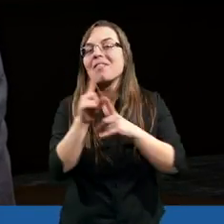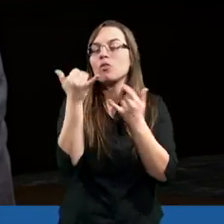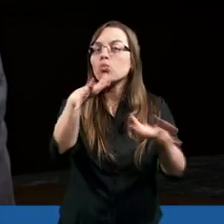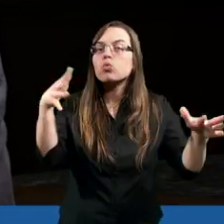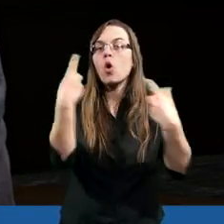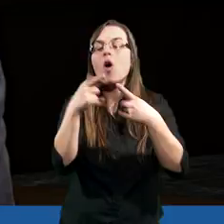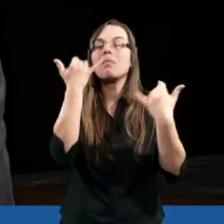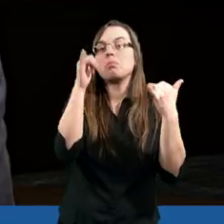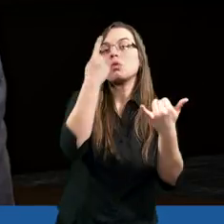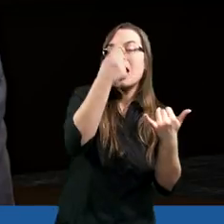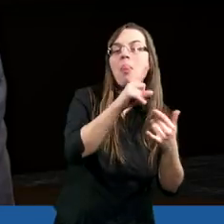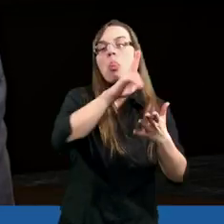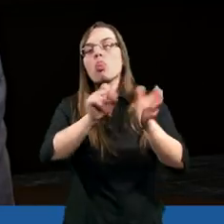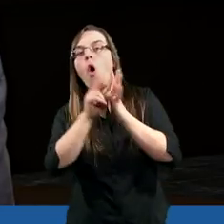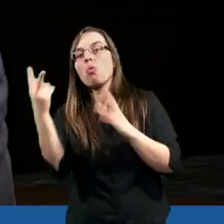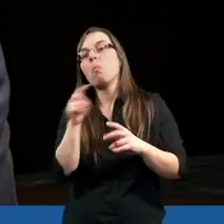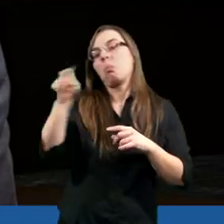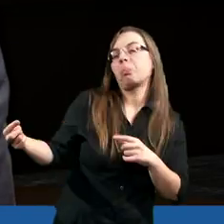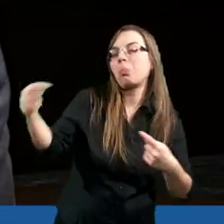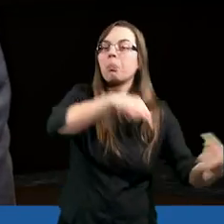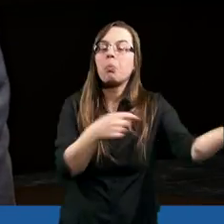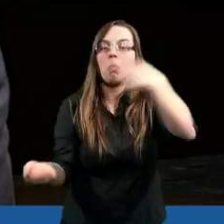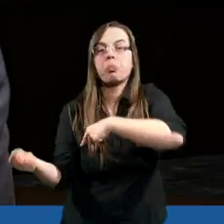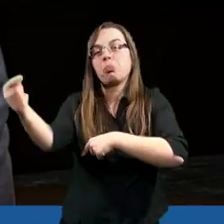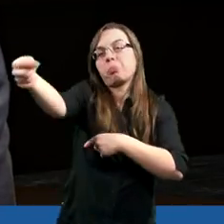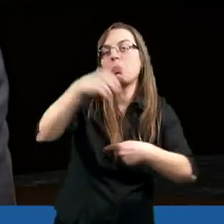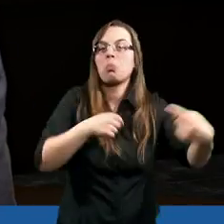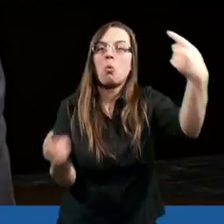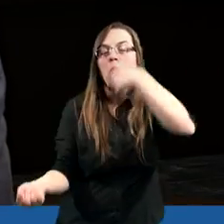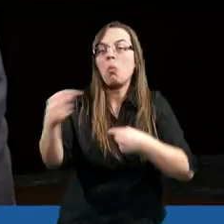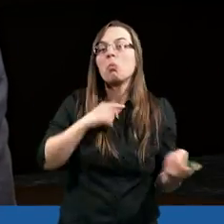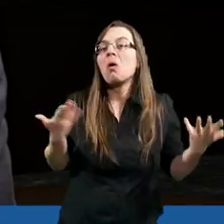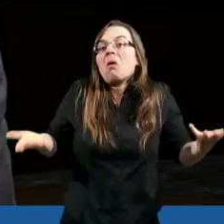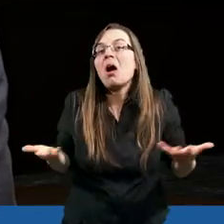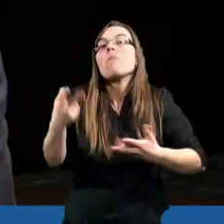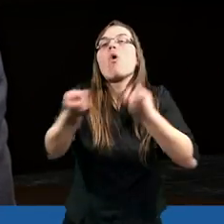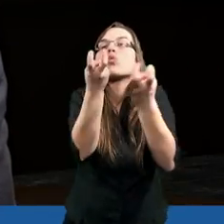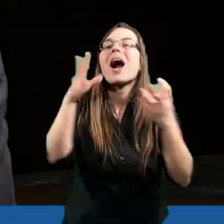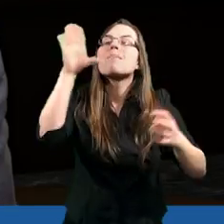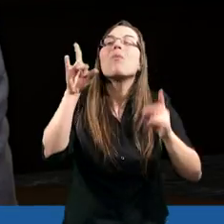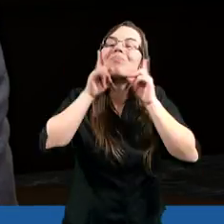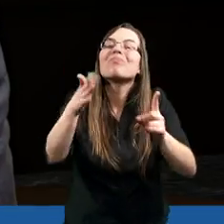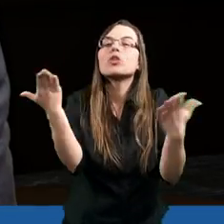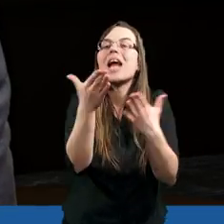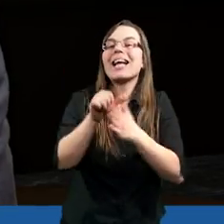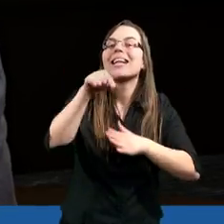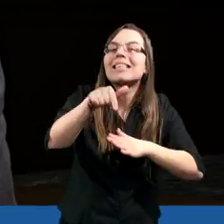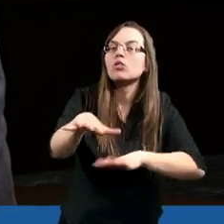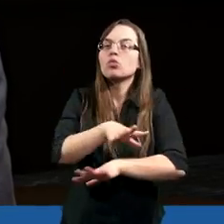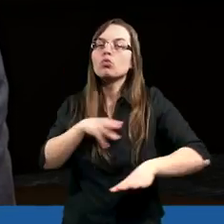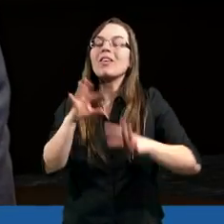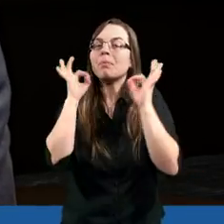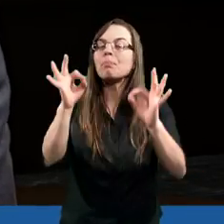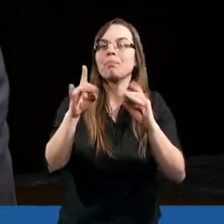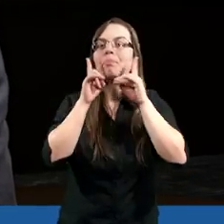wielu ludzi z jednego Kościoła do drugiego? Bo poszukują Boga, a czasem nie znajdują Go w tamtym czy innym Kościele. Oczywiście, że